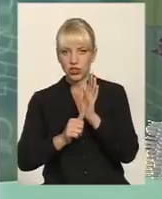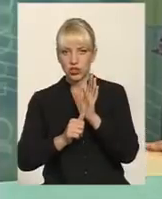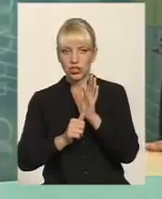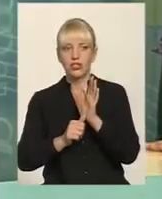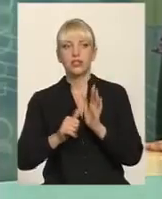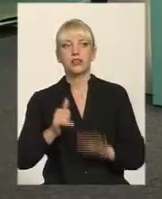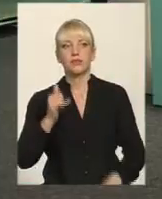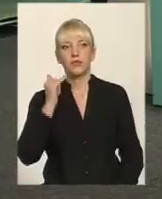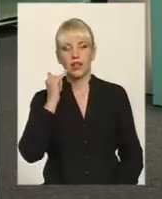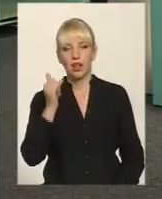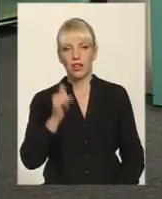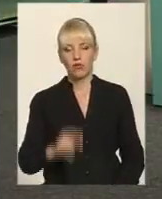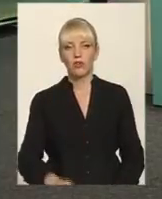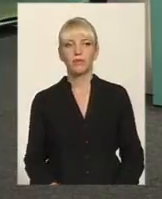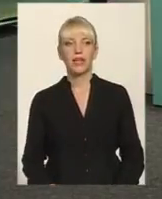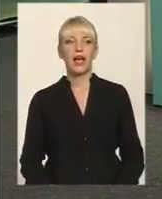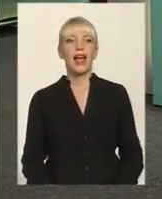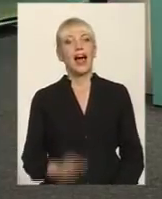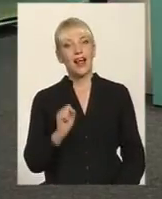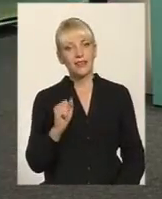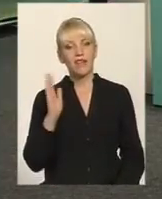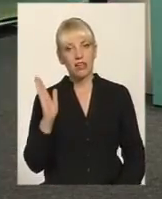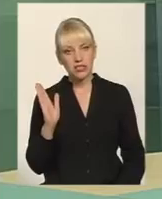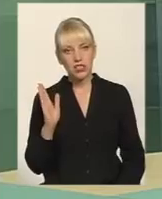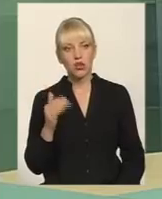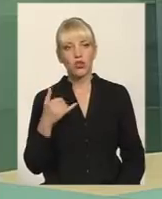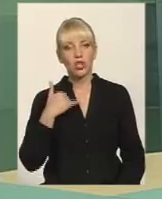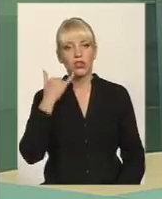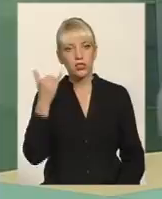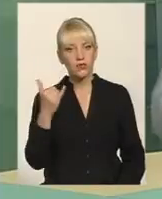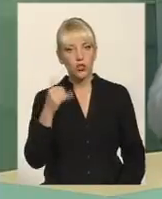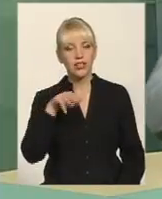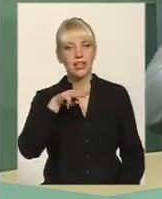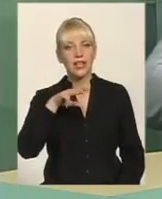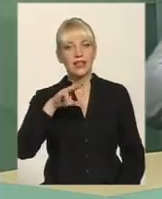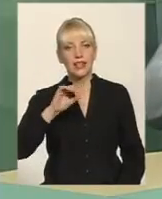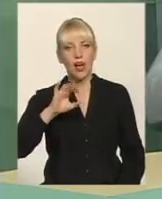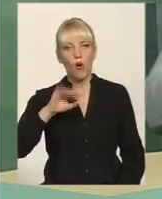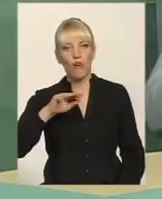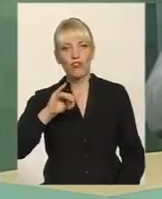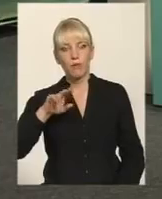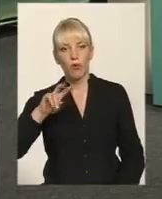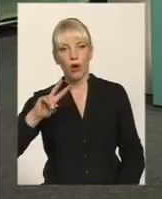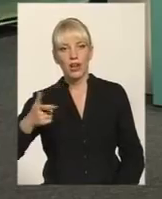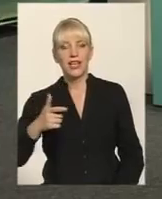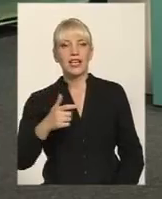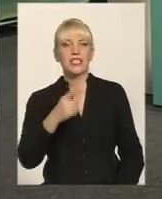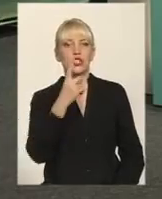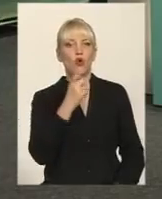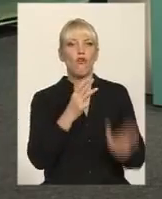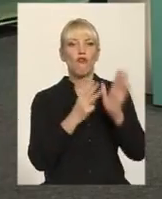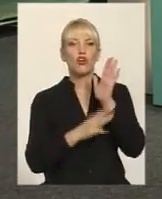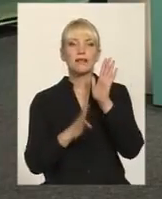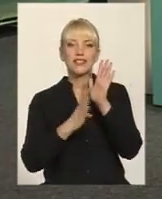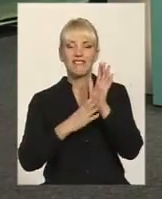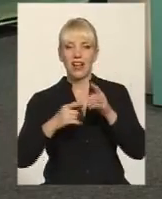вас. Алло, Андрій Васильович, вам тезіння з Теофіполя, Олена Іванівна, 189-й округ. Ми